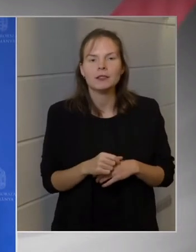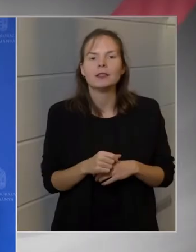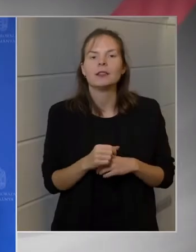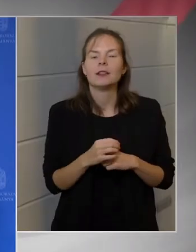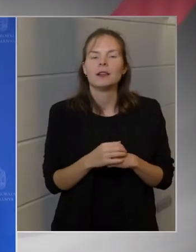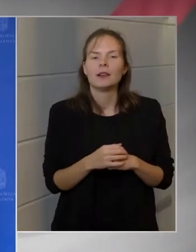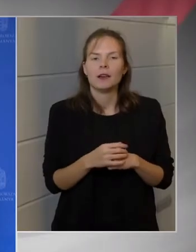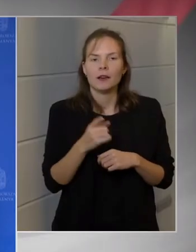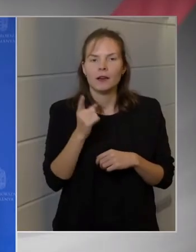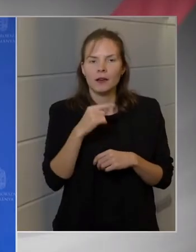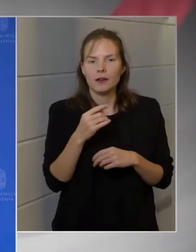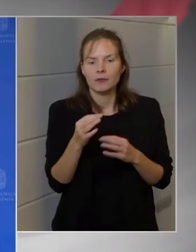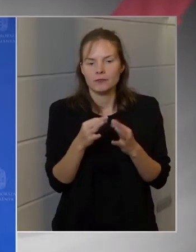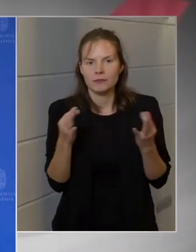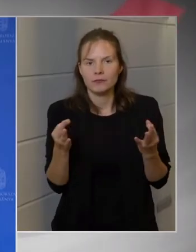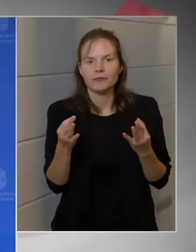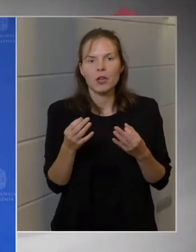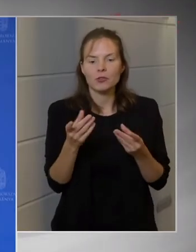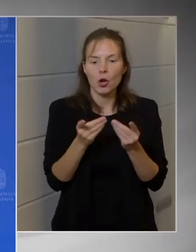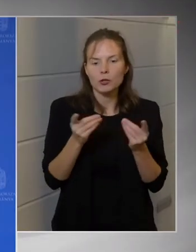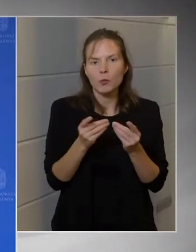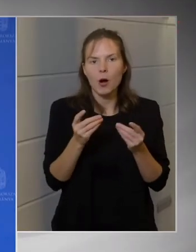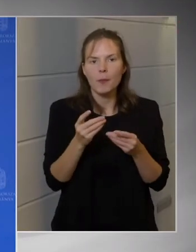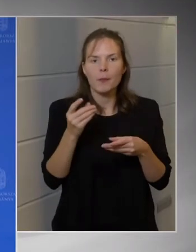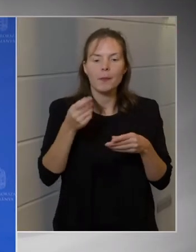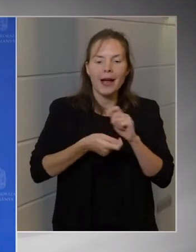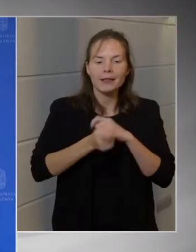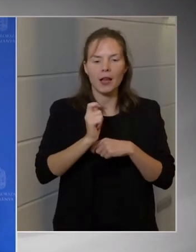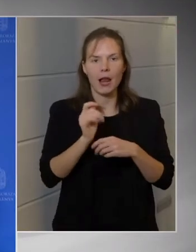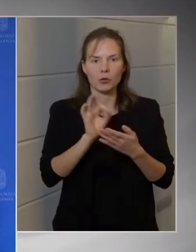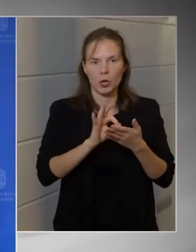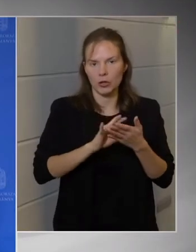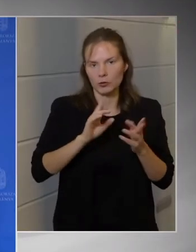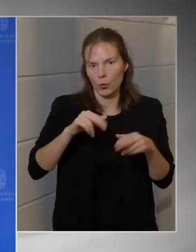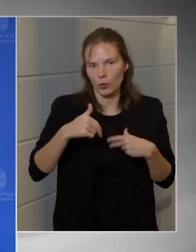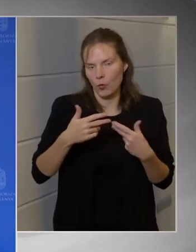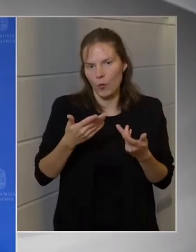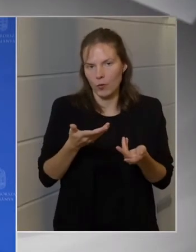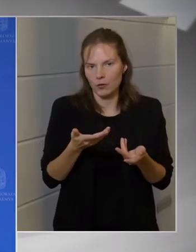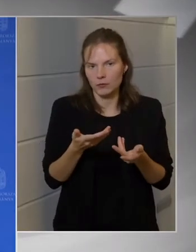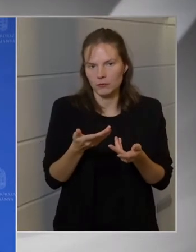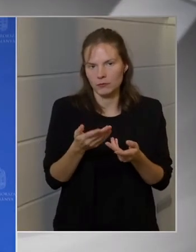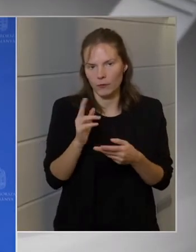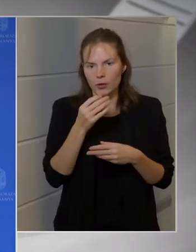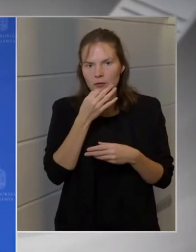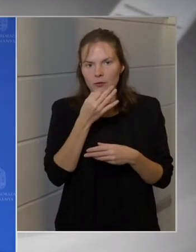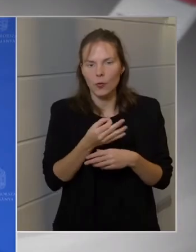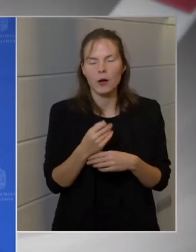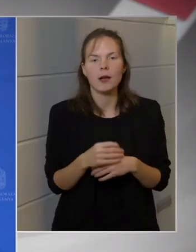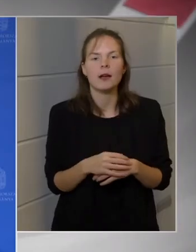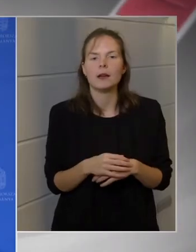azok sajtóban meg található adatok voltak, tehát ennyire nem érdemes egymást lenézni.